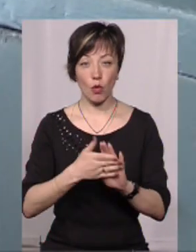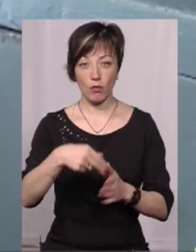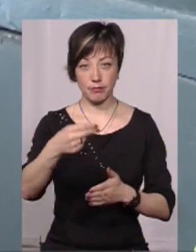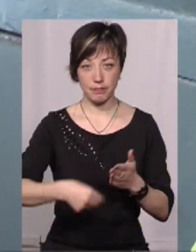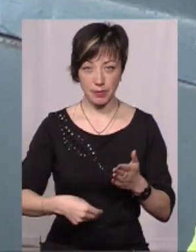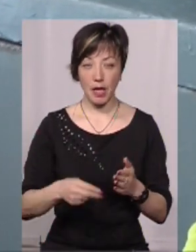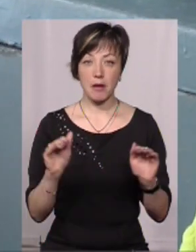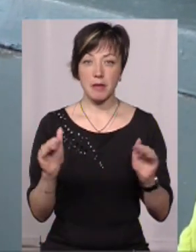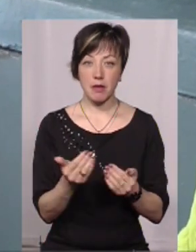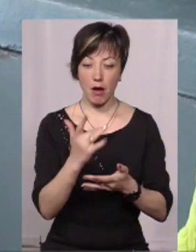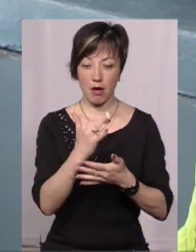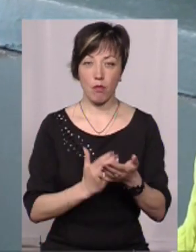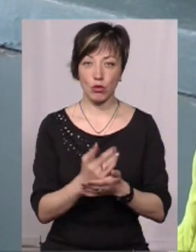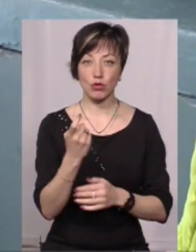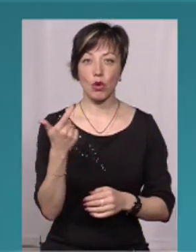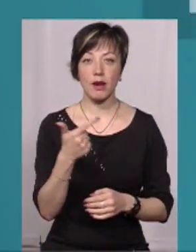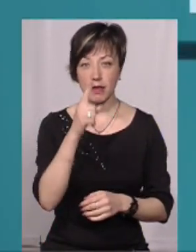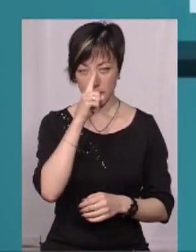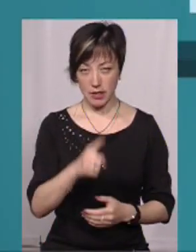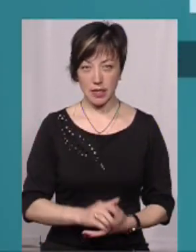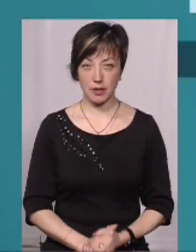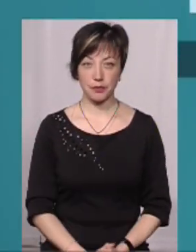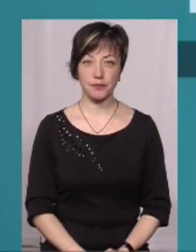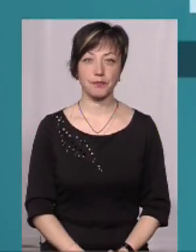угоди. Мінімальний набір послуг – 100 гривень в місяць.